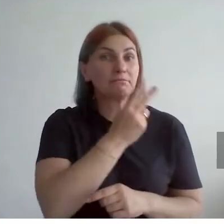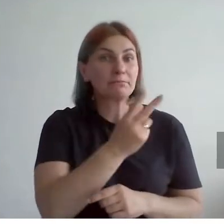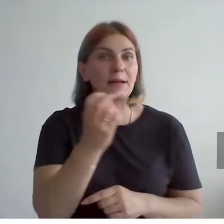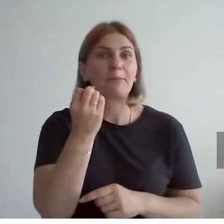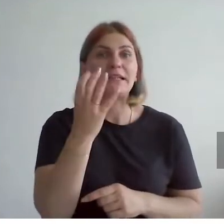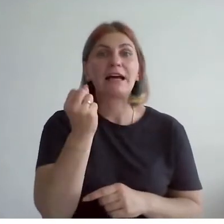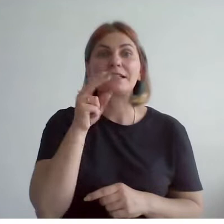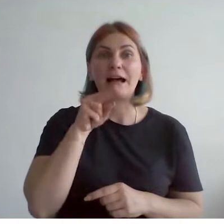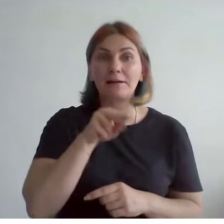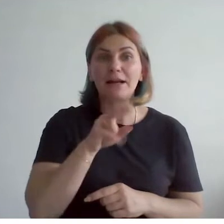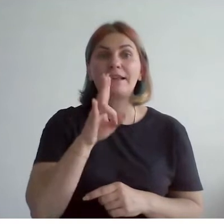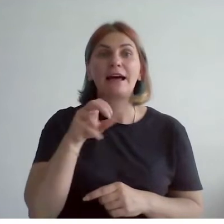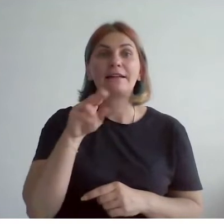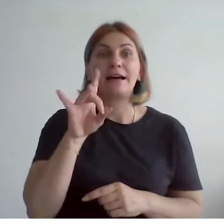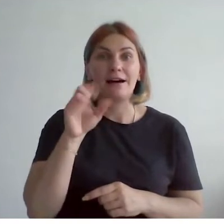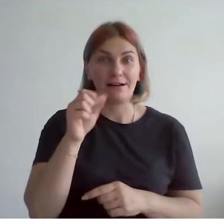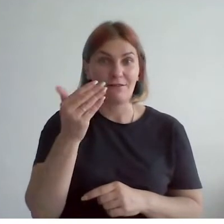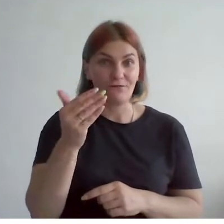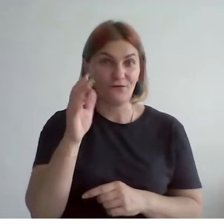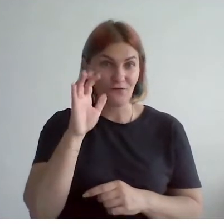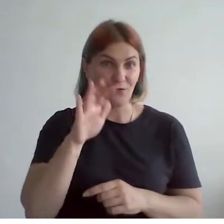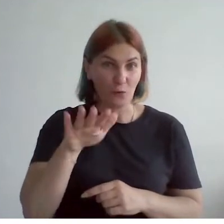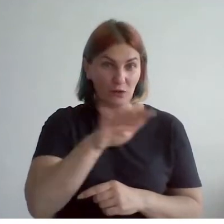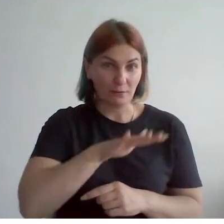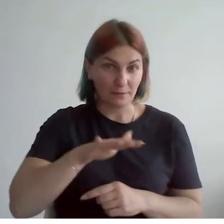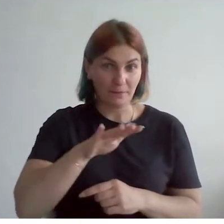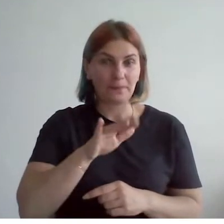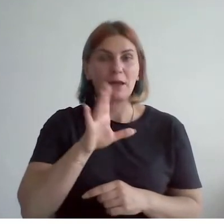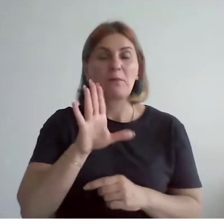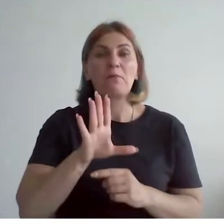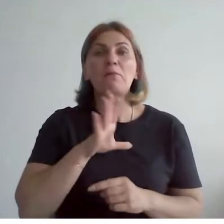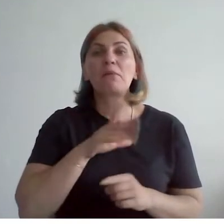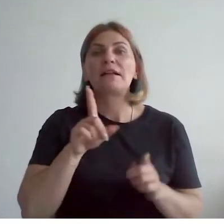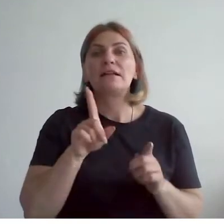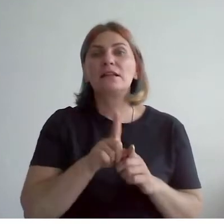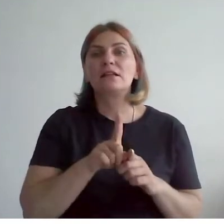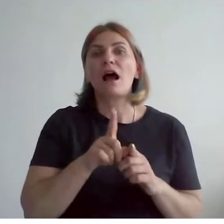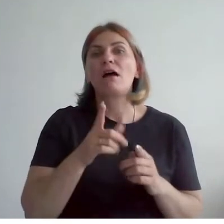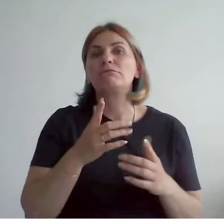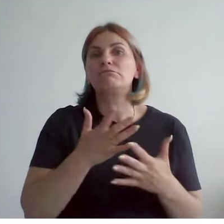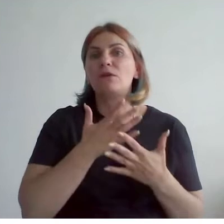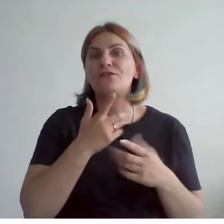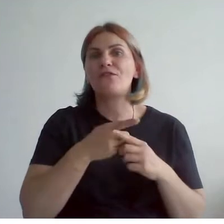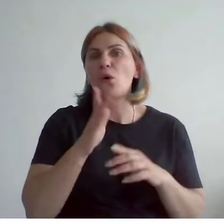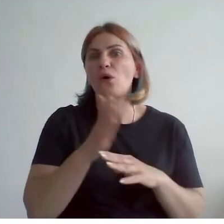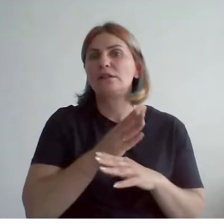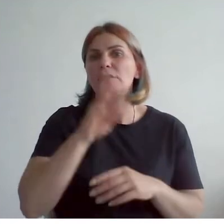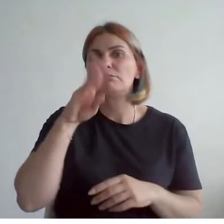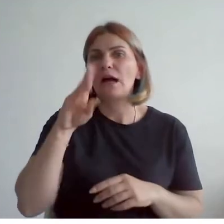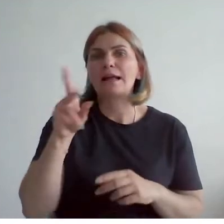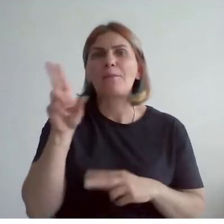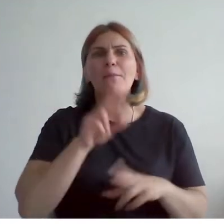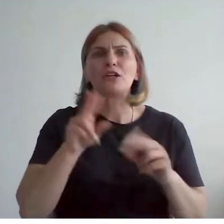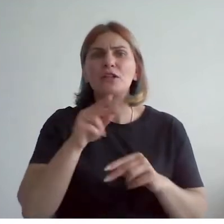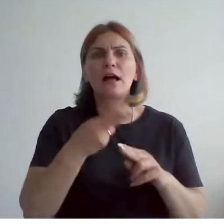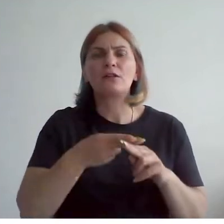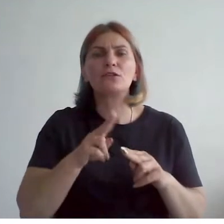в фотоателье Нодара, был так возмущен этой новой техникой, этими раздельными мазками. Он посчитал, что это все